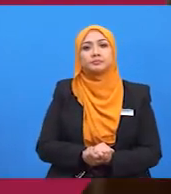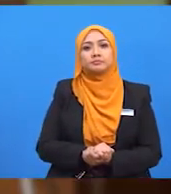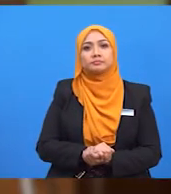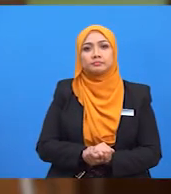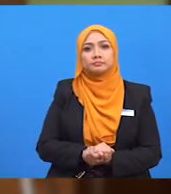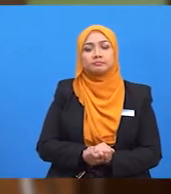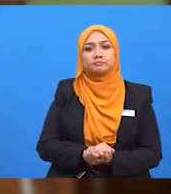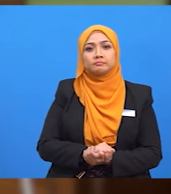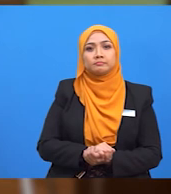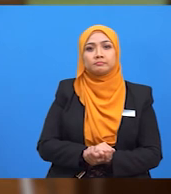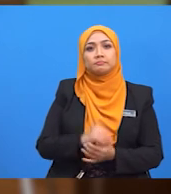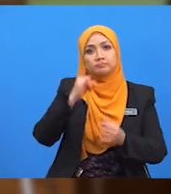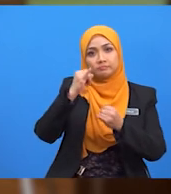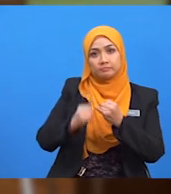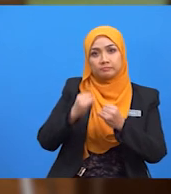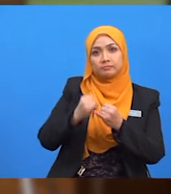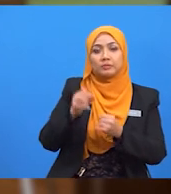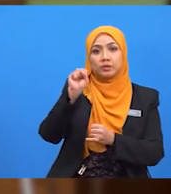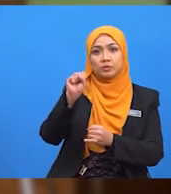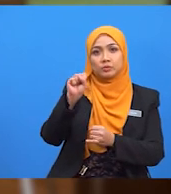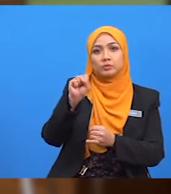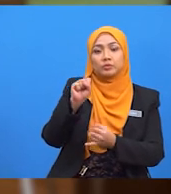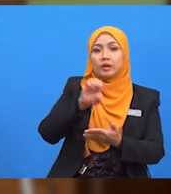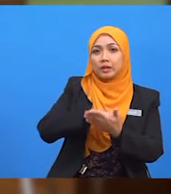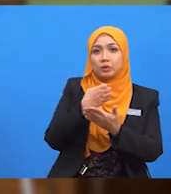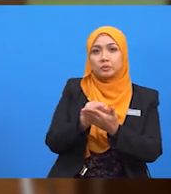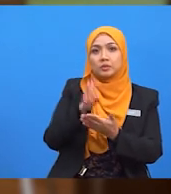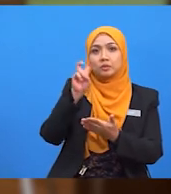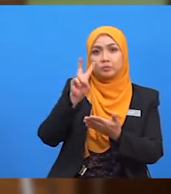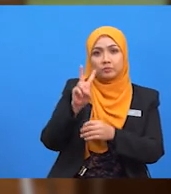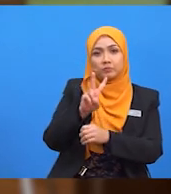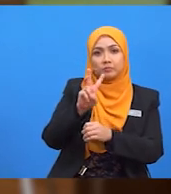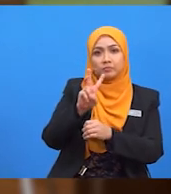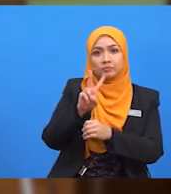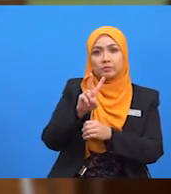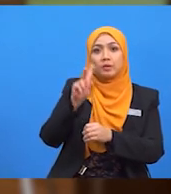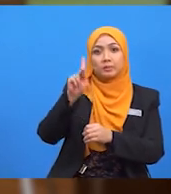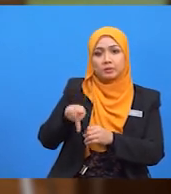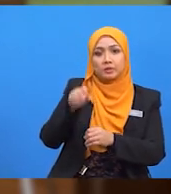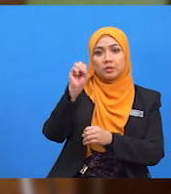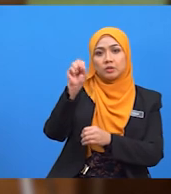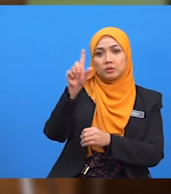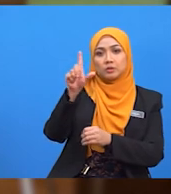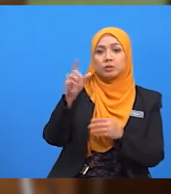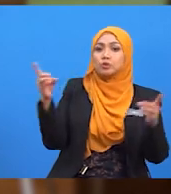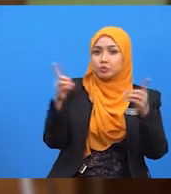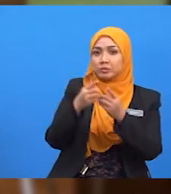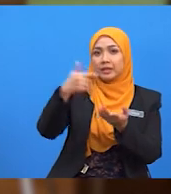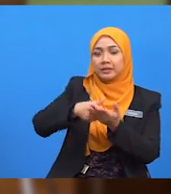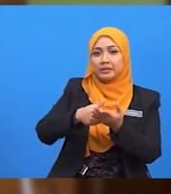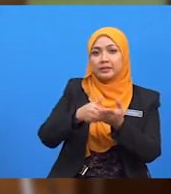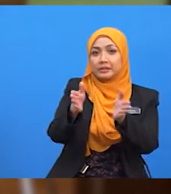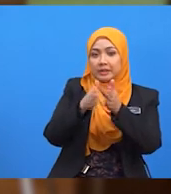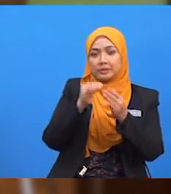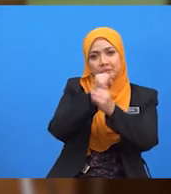air kata ekonomi satu visi. Pasti ada solusi. Jumpa lagi. Salam